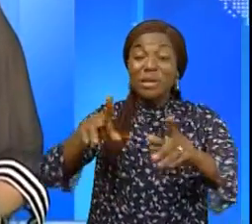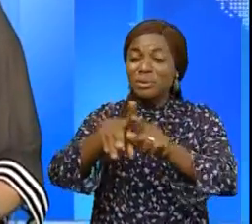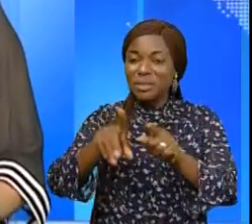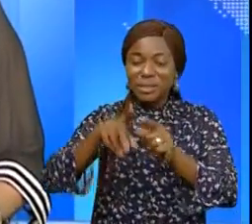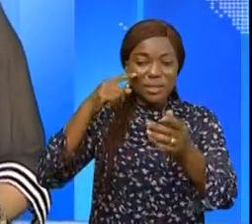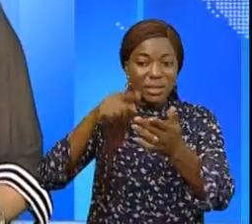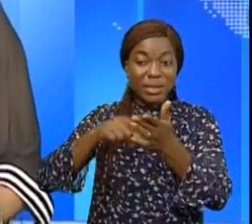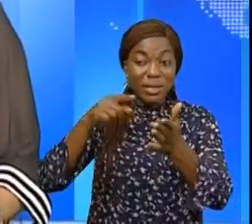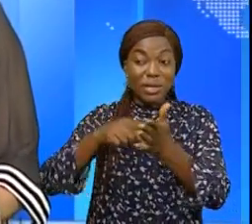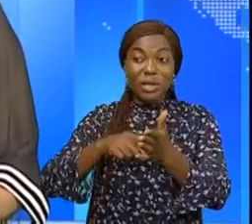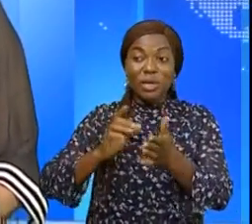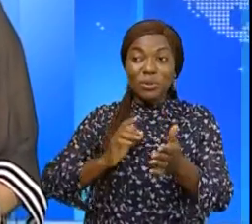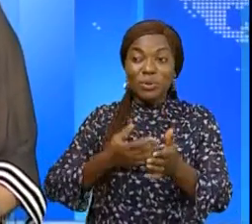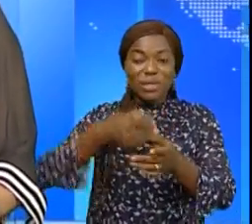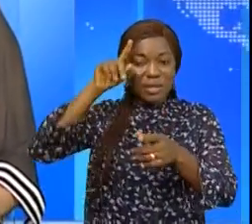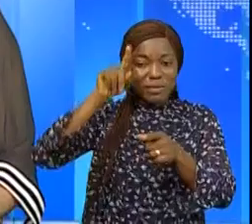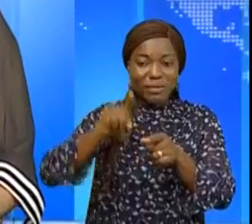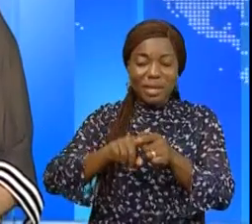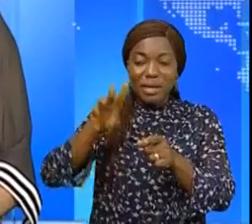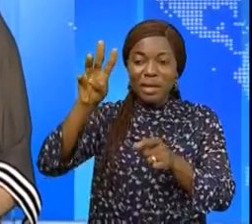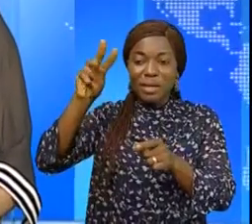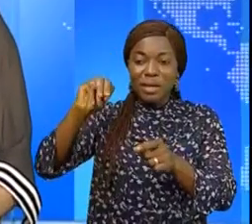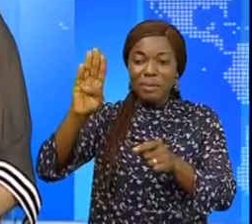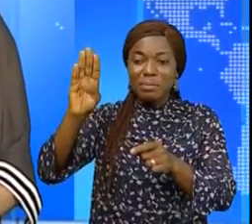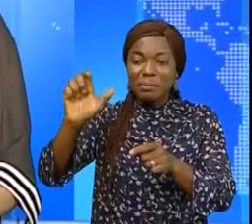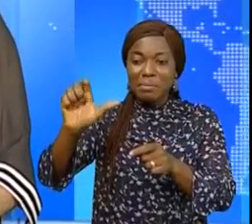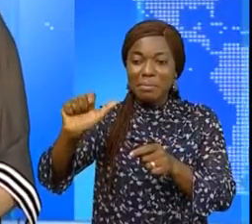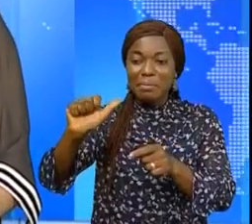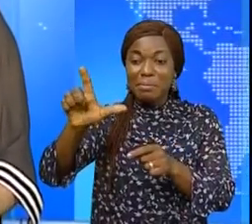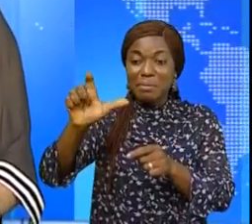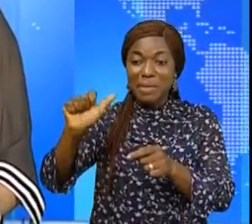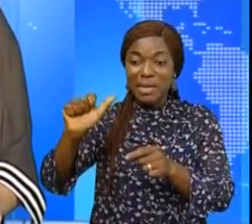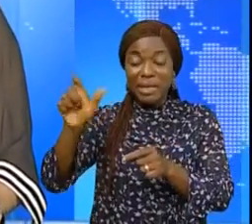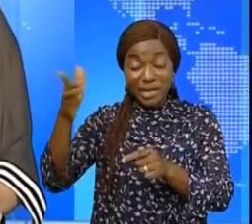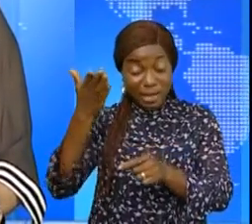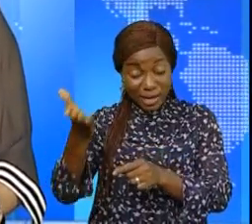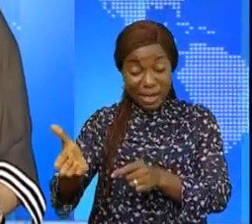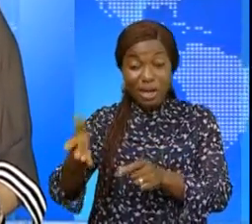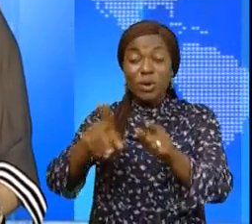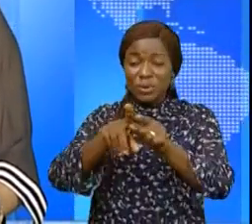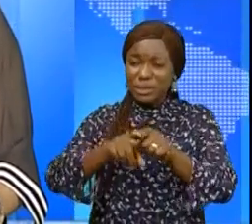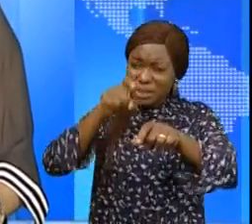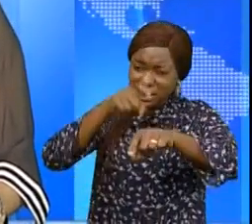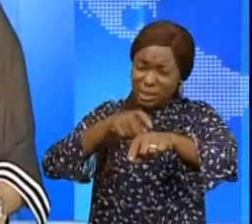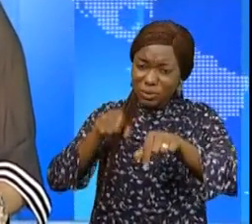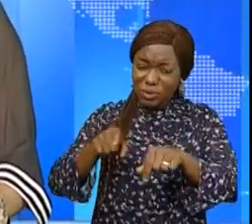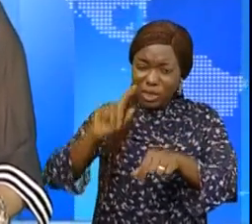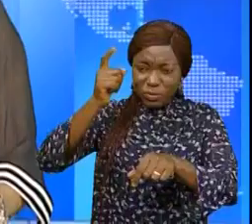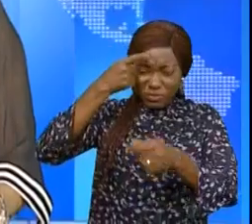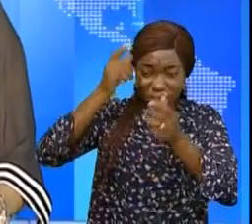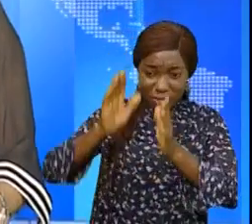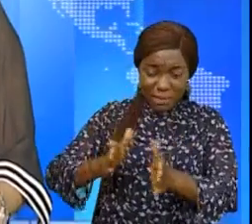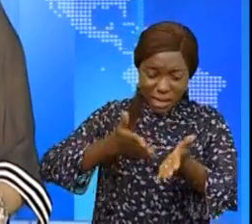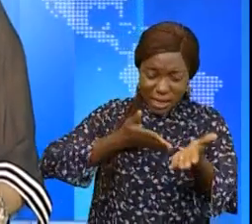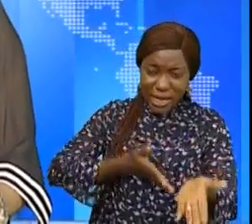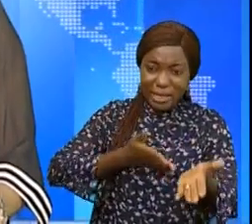confrère Oscar Malkaïge qui se trouve sur place et puis pendant ces temps l'assistance du gouvernement s